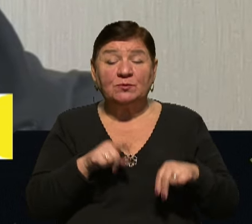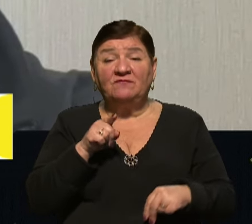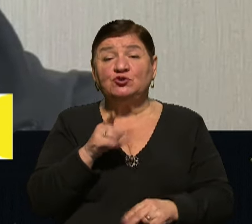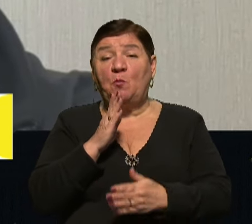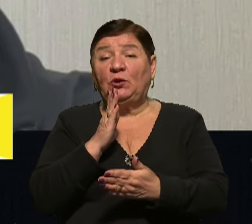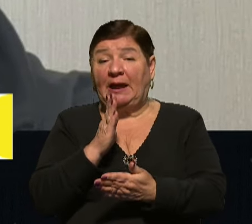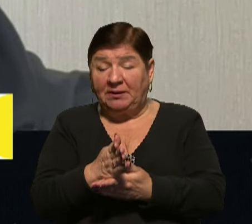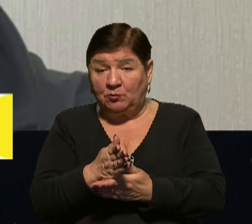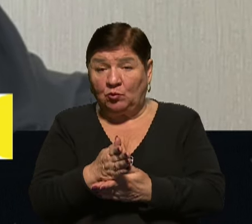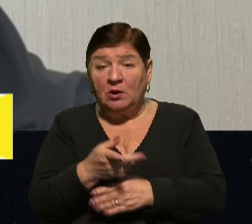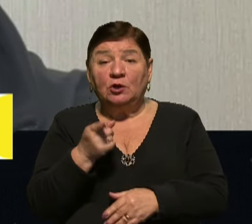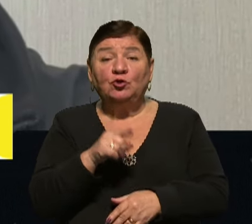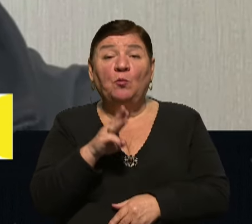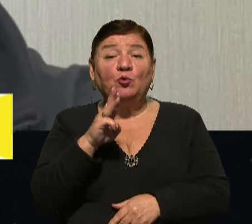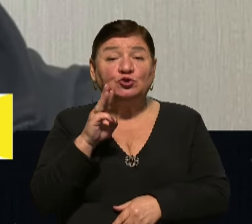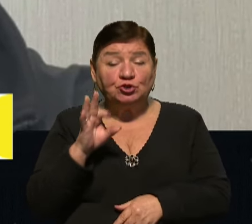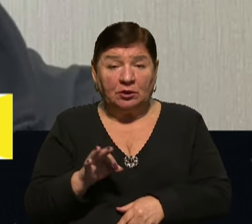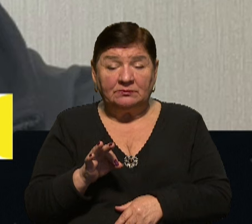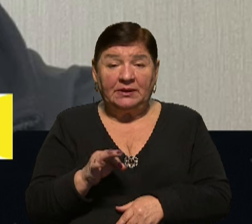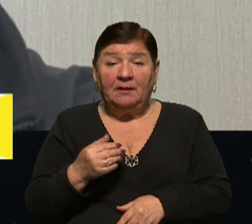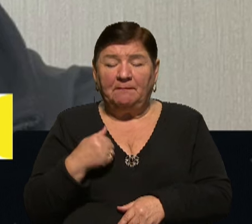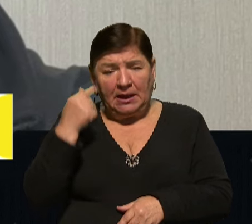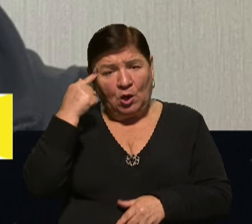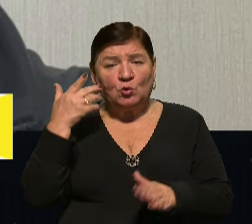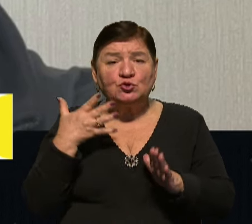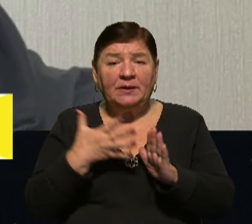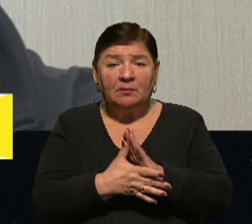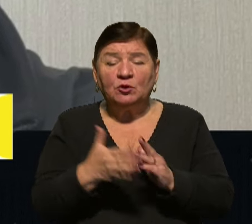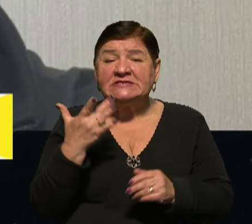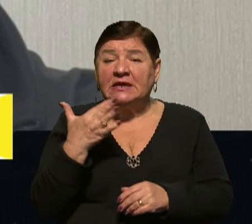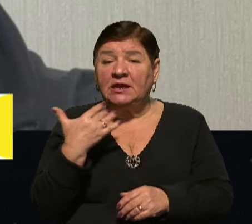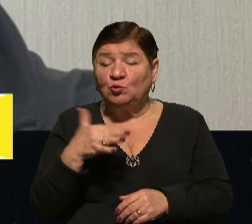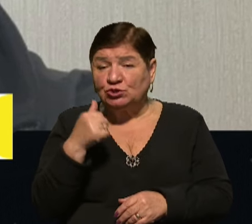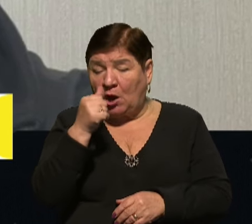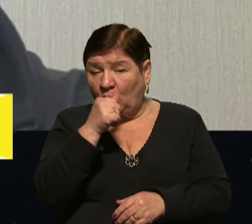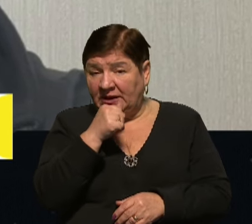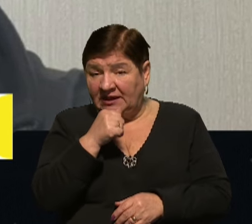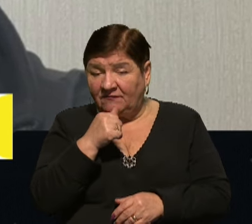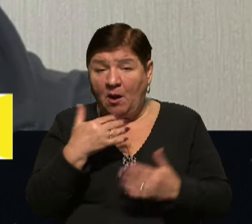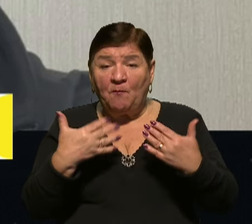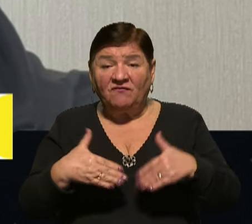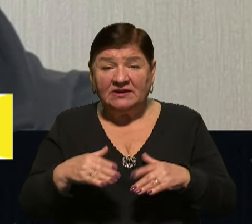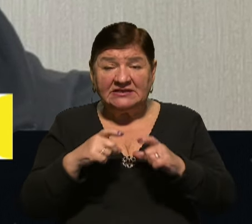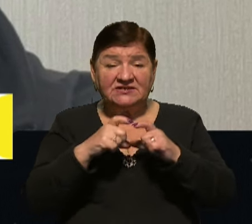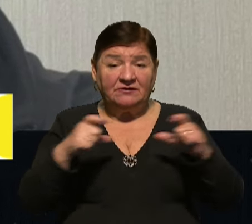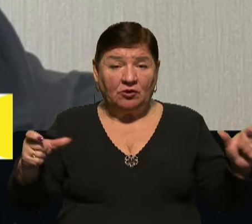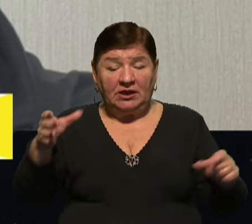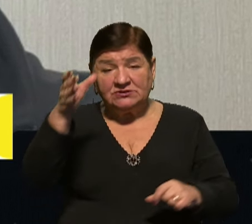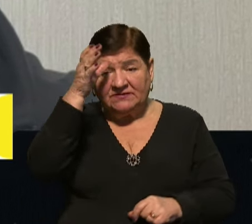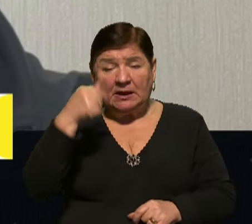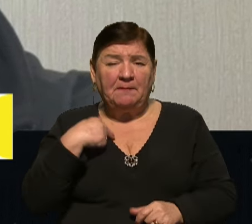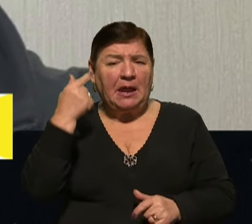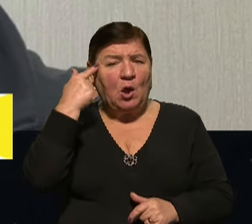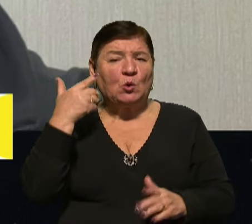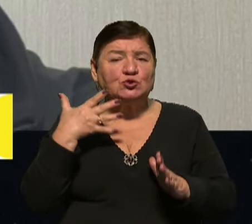напрямку, тому що ми розуміємо, що скільки вже років повипадало зі шкільної освіти, розуміємо,